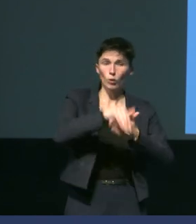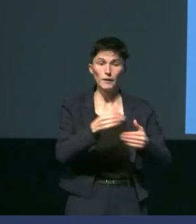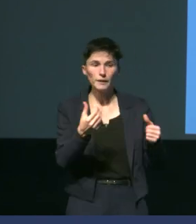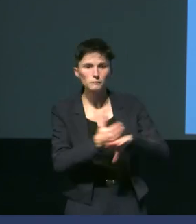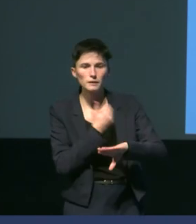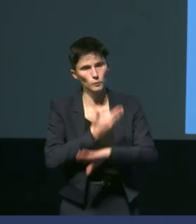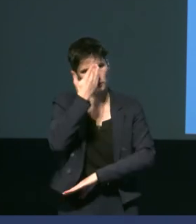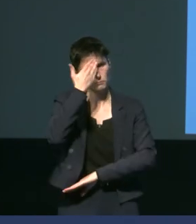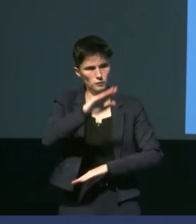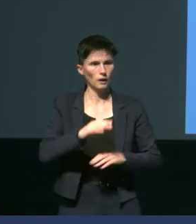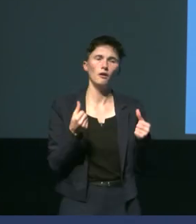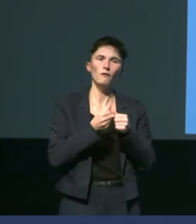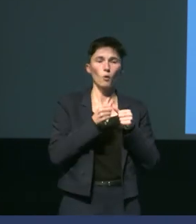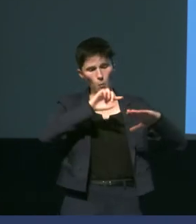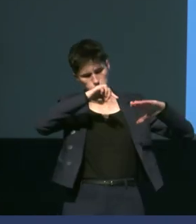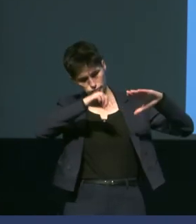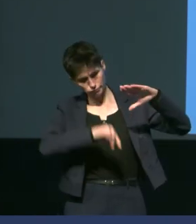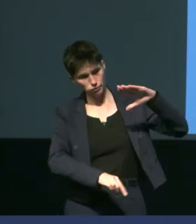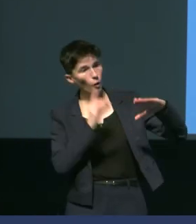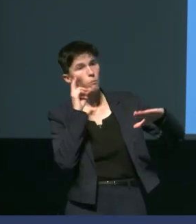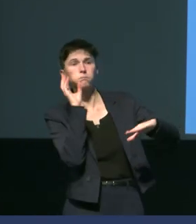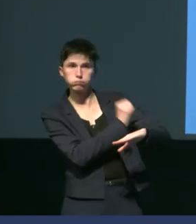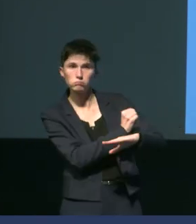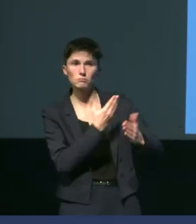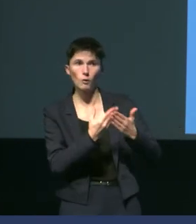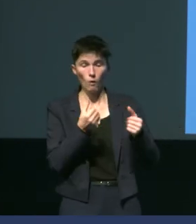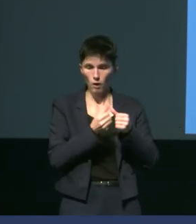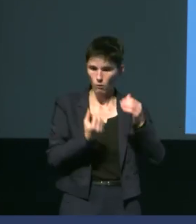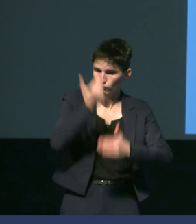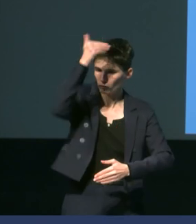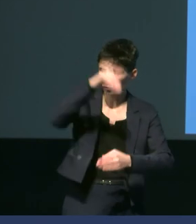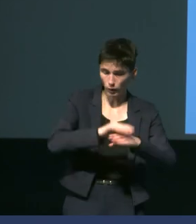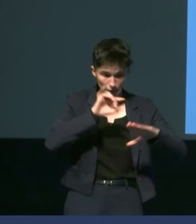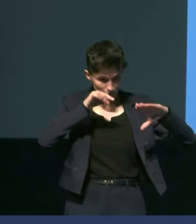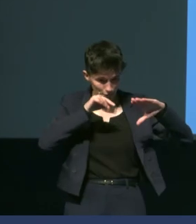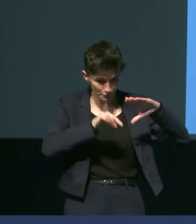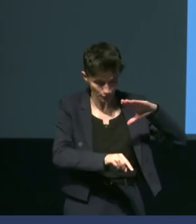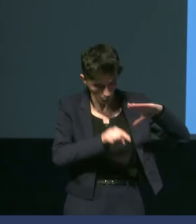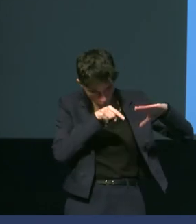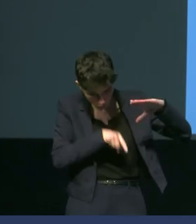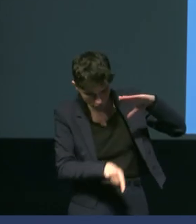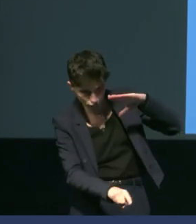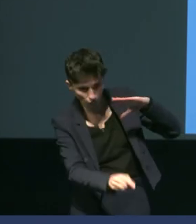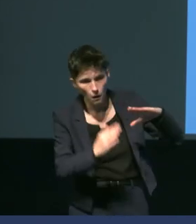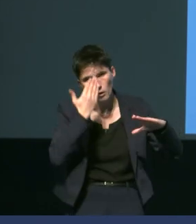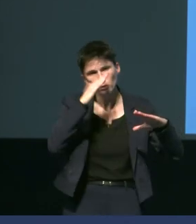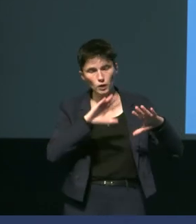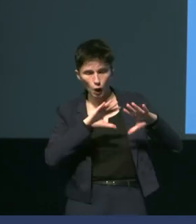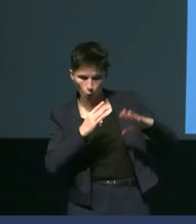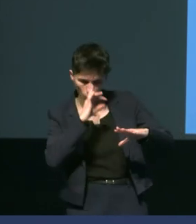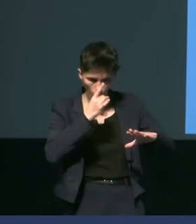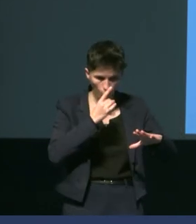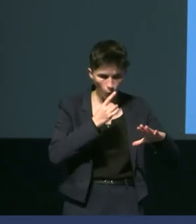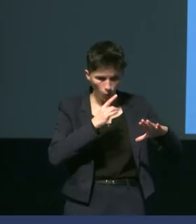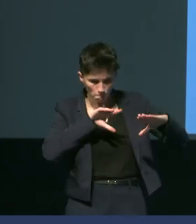plonger ici vous voyez la profondeur et donc ils vont réaliser des plongées toute la journée ils vont descendre on connaît plutôt bien les profils de plongée des animaux